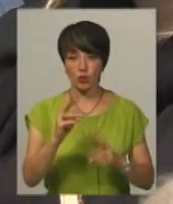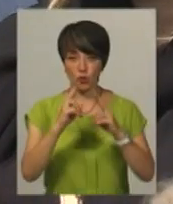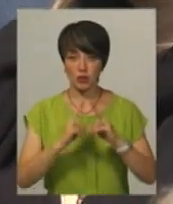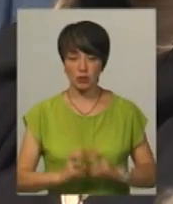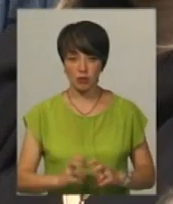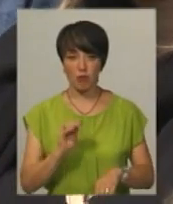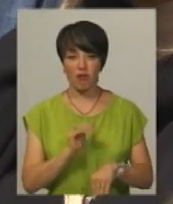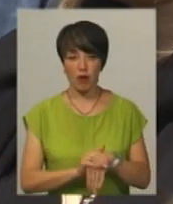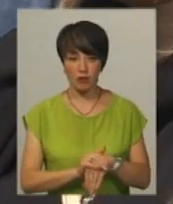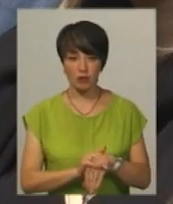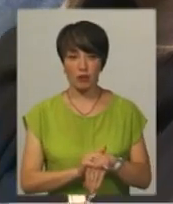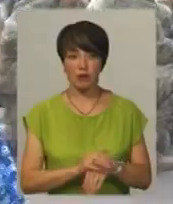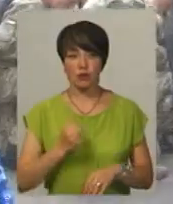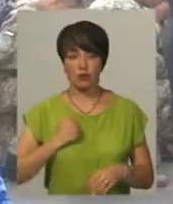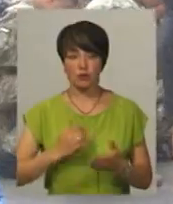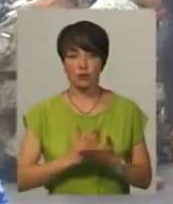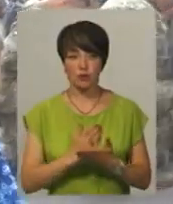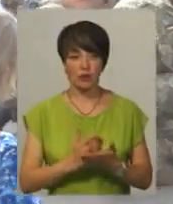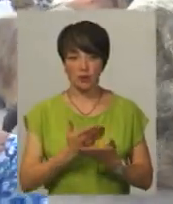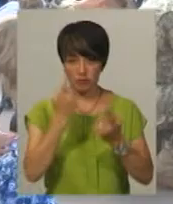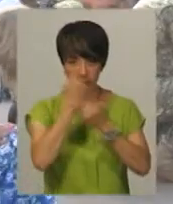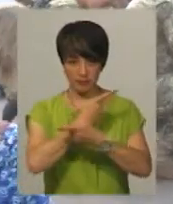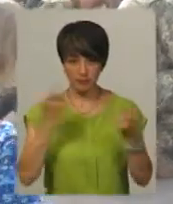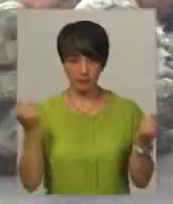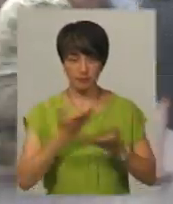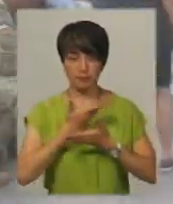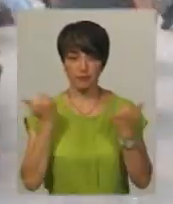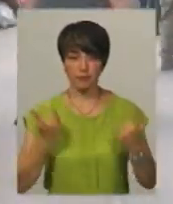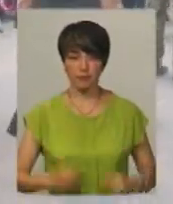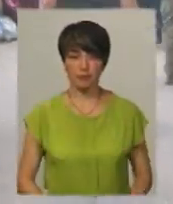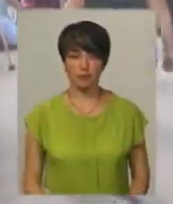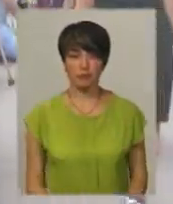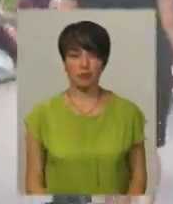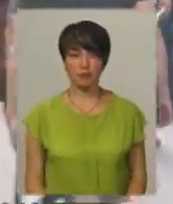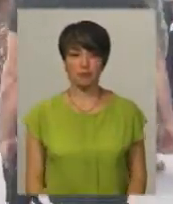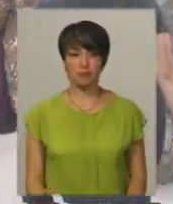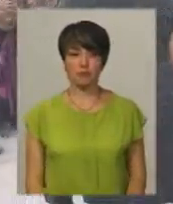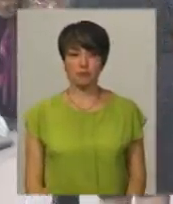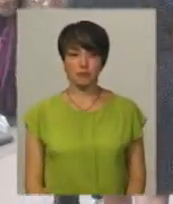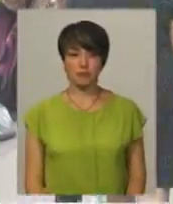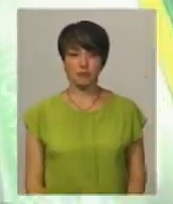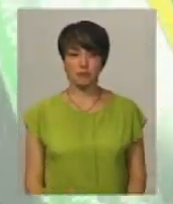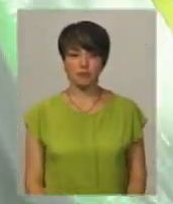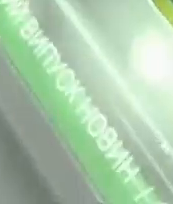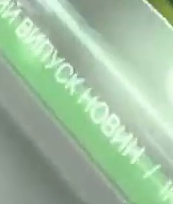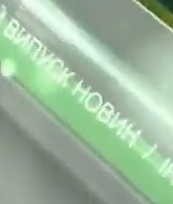розслідування по факту загибелі військовослужбовця не розголошуються. Тетяна Ворожцова, Володимир Заянчаковський, новини.